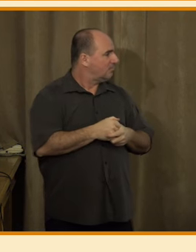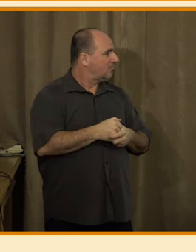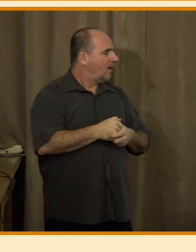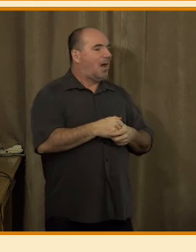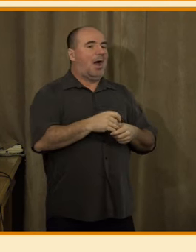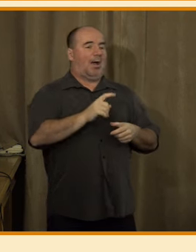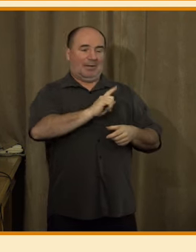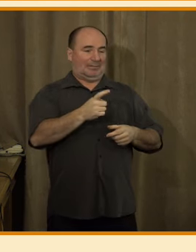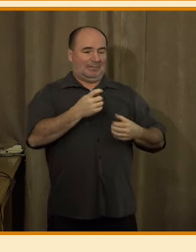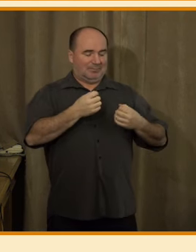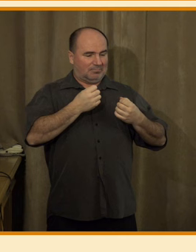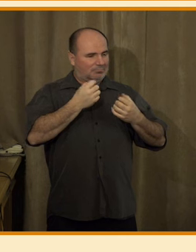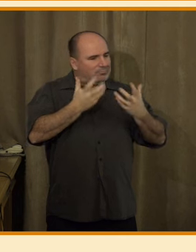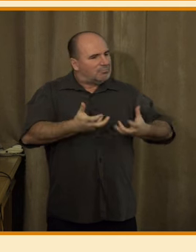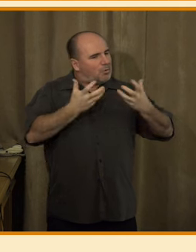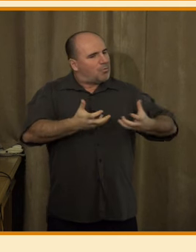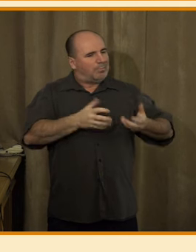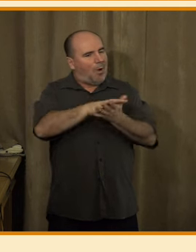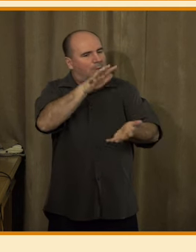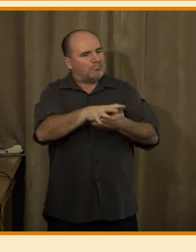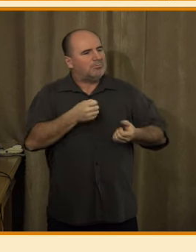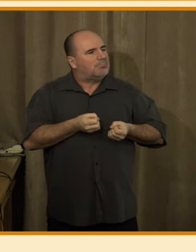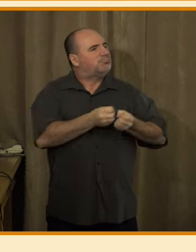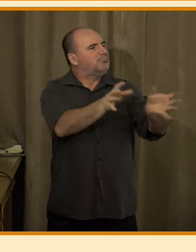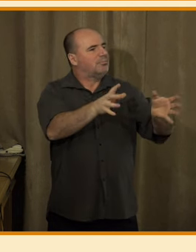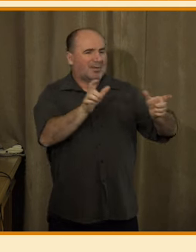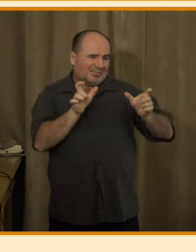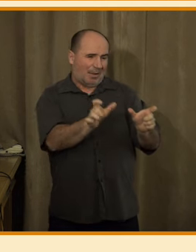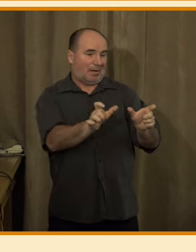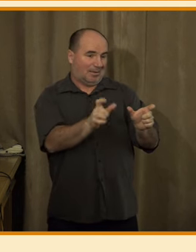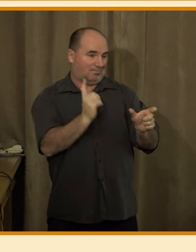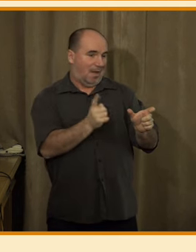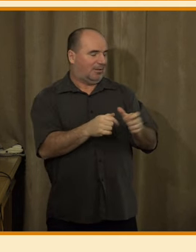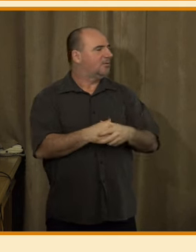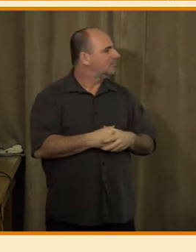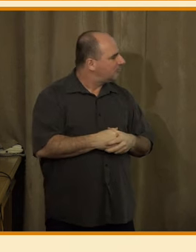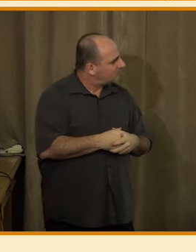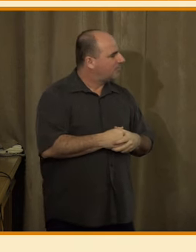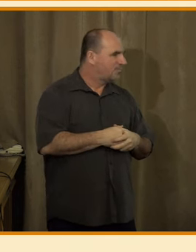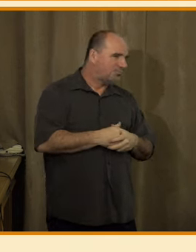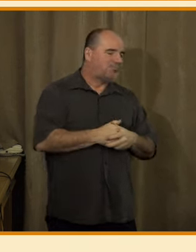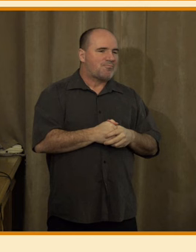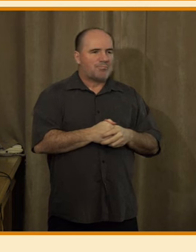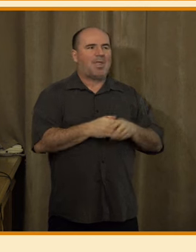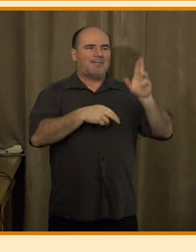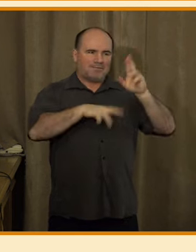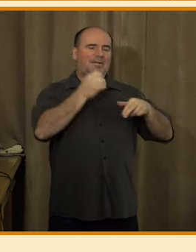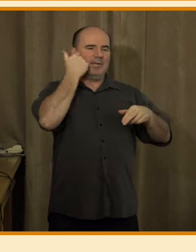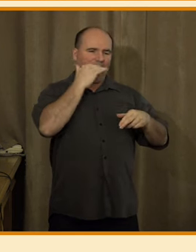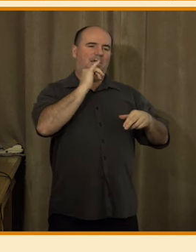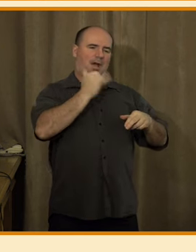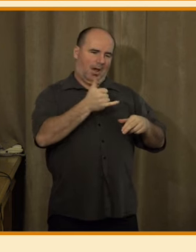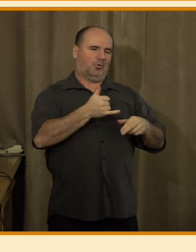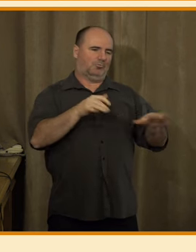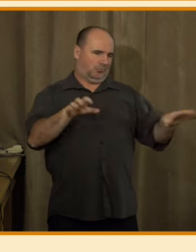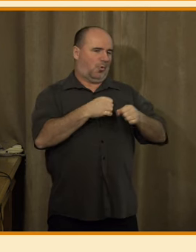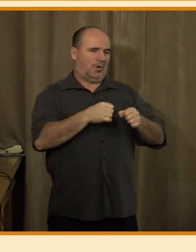zase pro tu regulaci je více lidí než pro ti regulaci. A u toho lživého